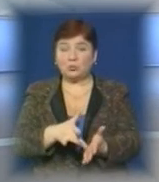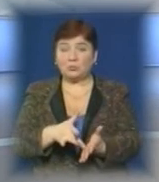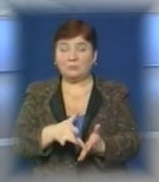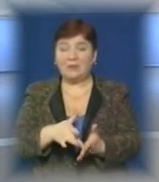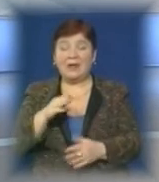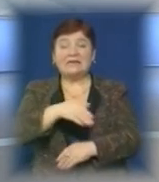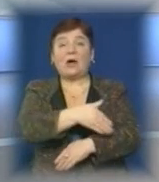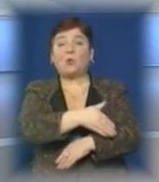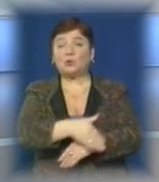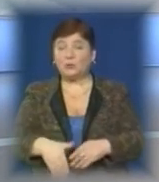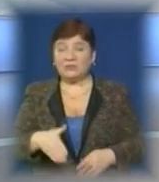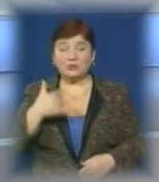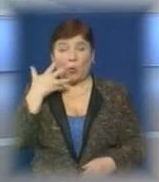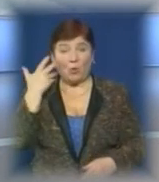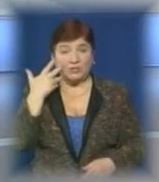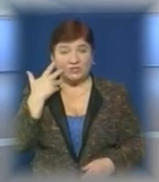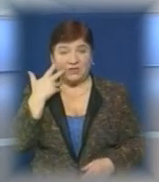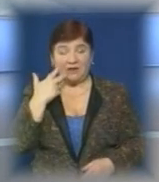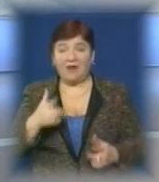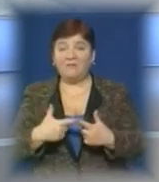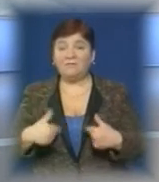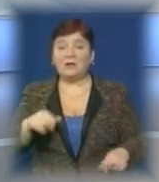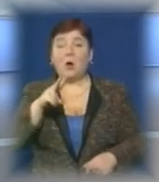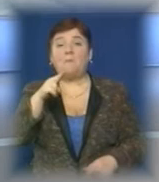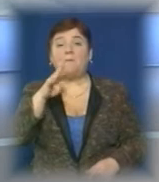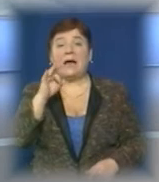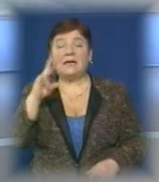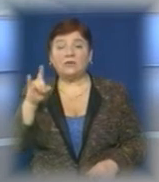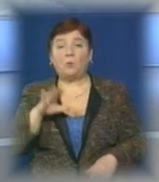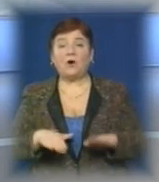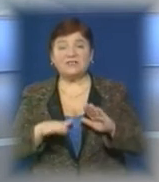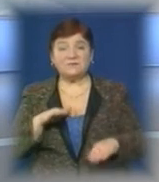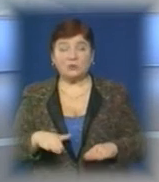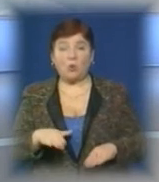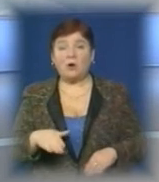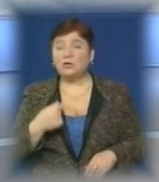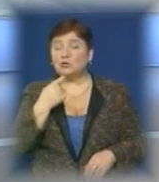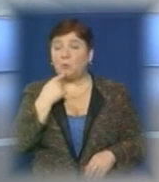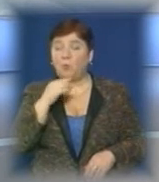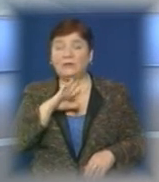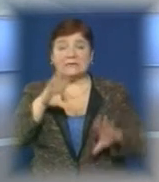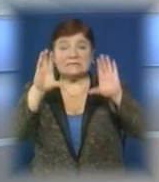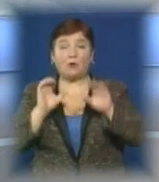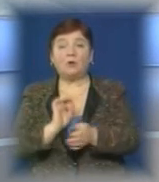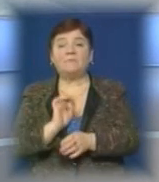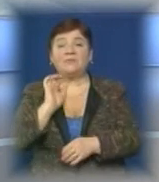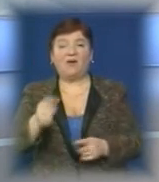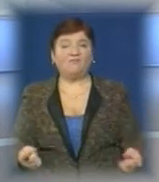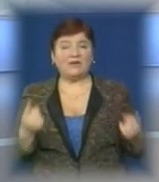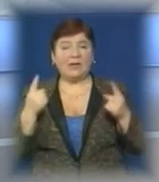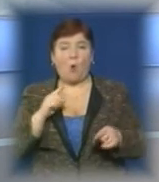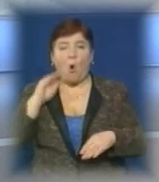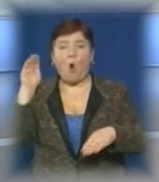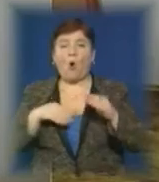А на кордоні з Угорщиною прикордонники відділу Велика Павла Тьмукачівського району попередили спробу незаконного переправлення Великої партії